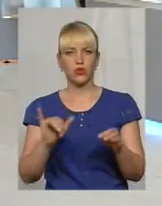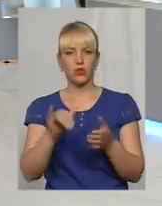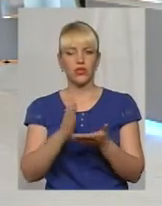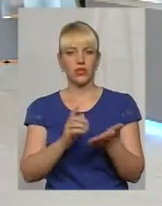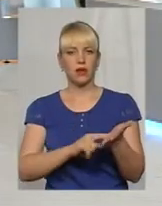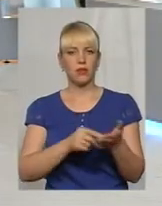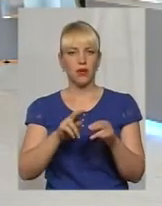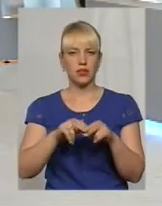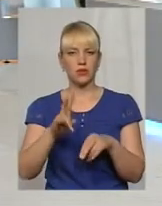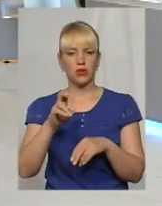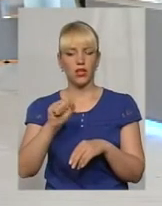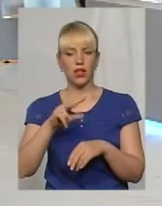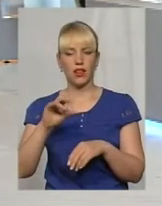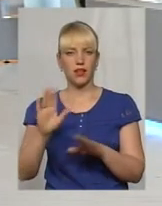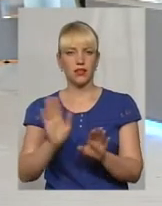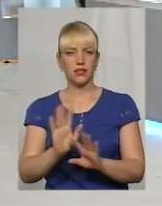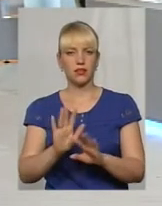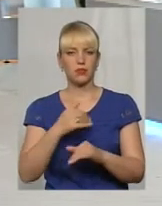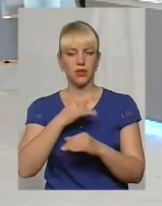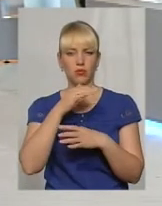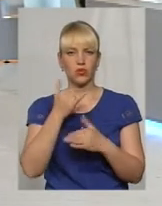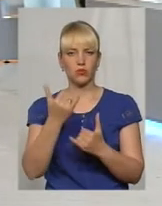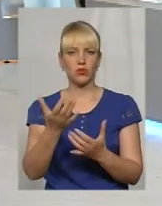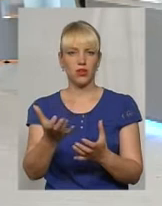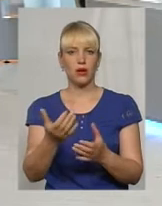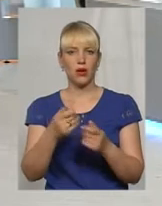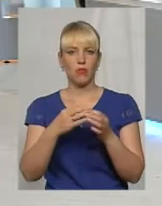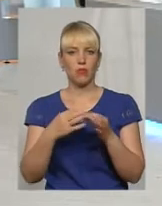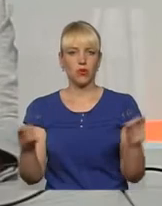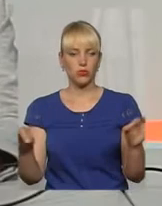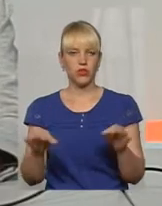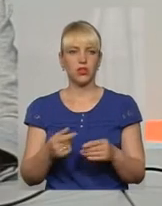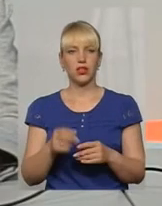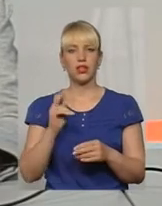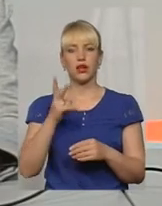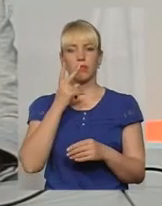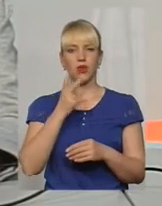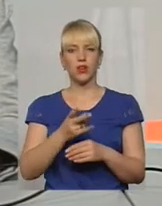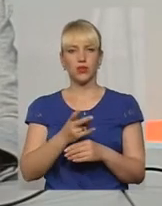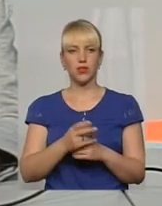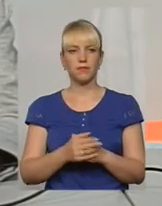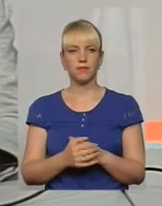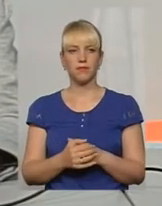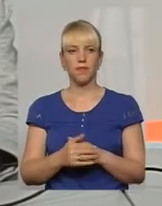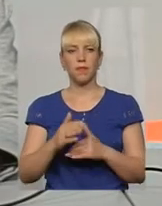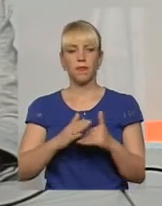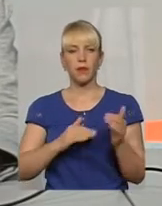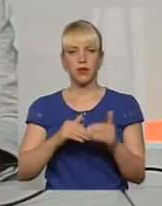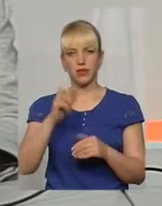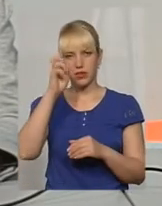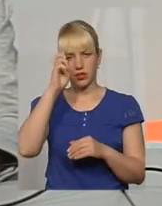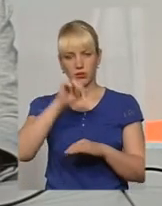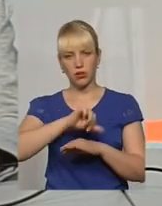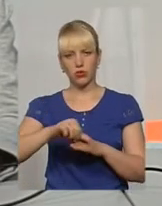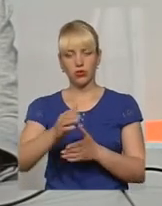паспорт, але ні-ні-ні, ми не можемо вас зараз пропустити? Ну, ось, як показує практика Державної